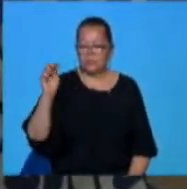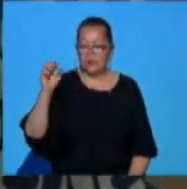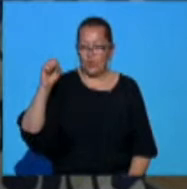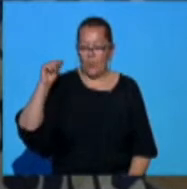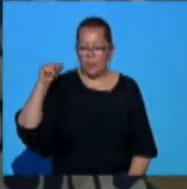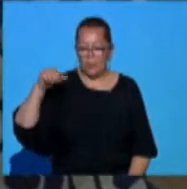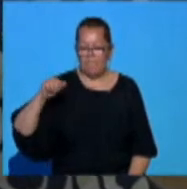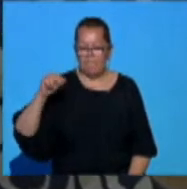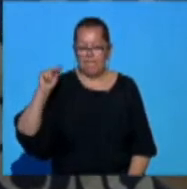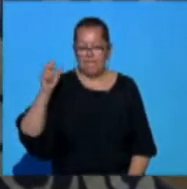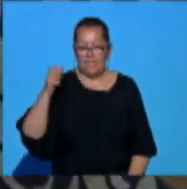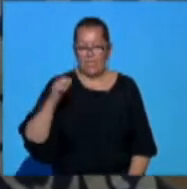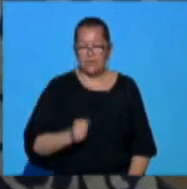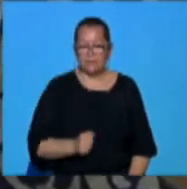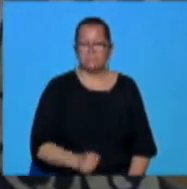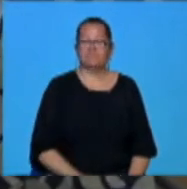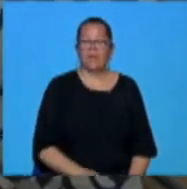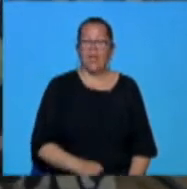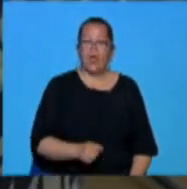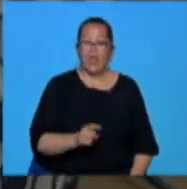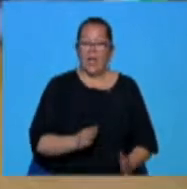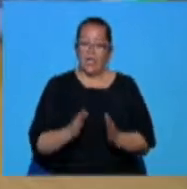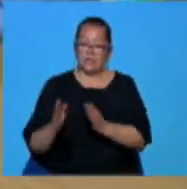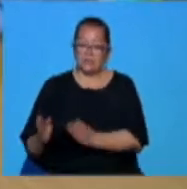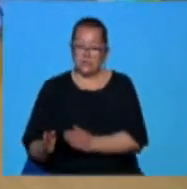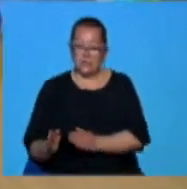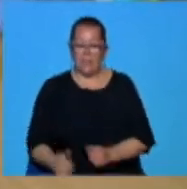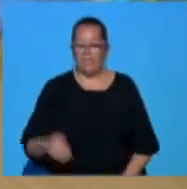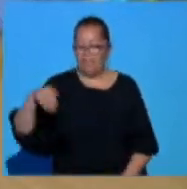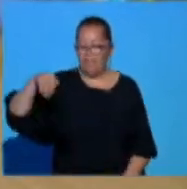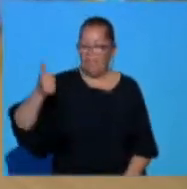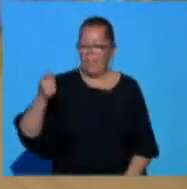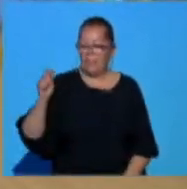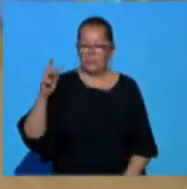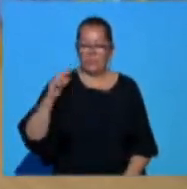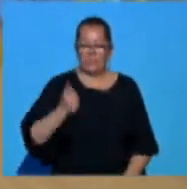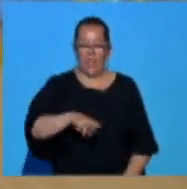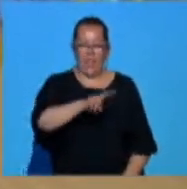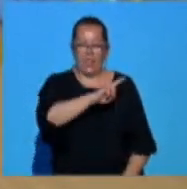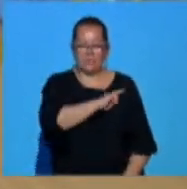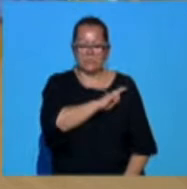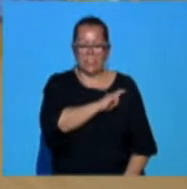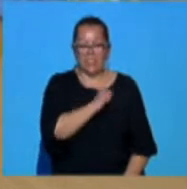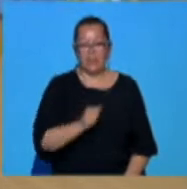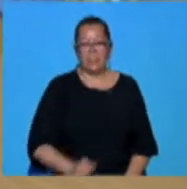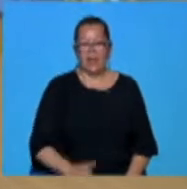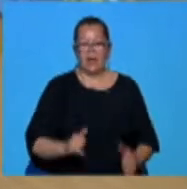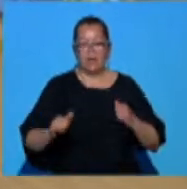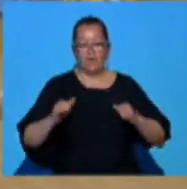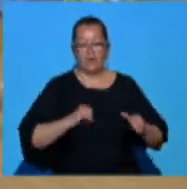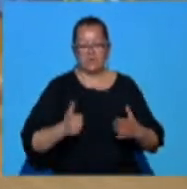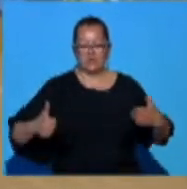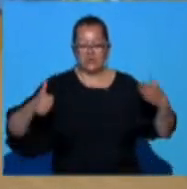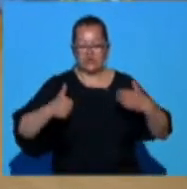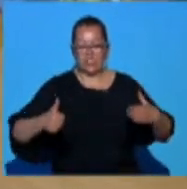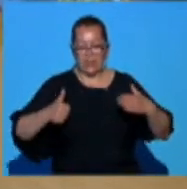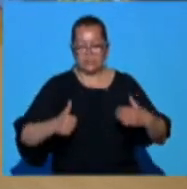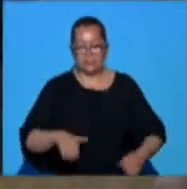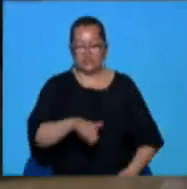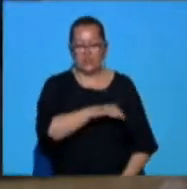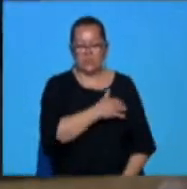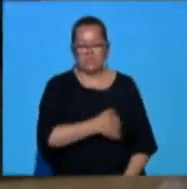Râmnicu-Vulcea, și etapa de mentorat, în cadrul căreia se vor organiza ateliere de vacanță pentru 60 de elevi din mediul rural.